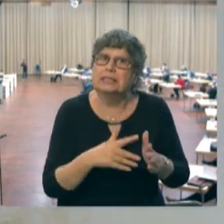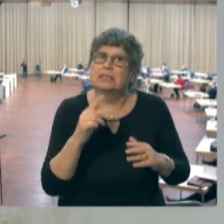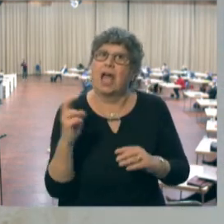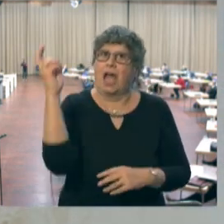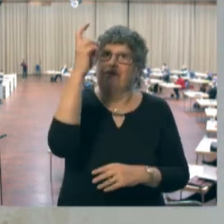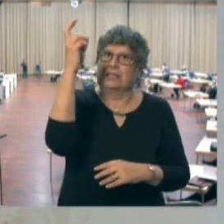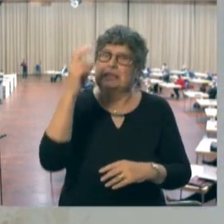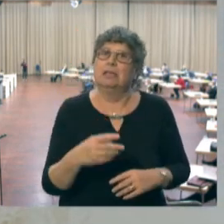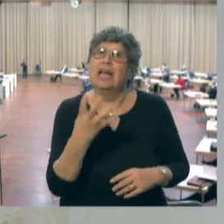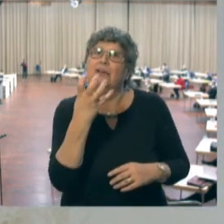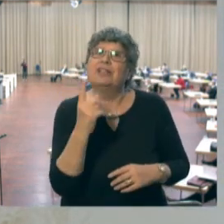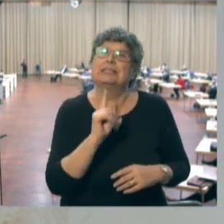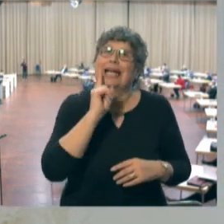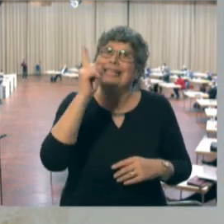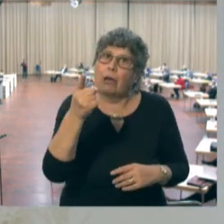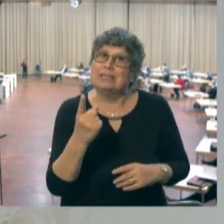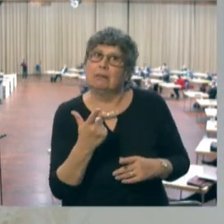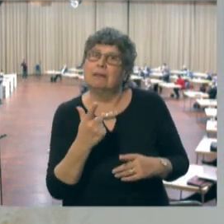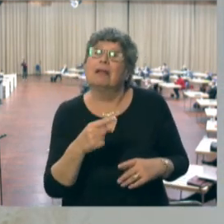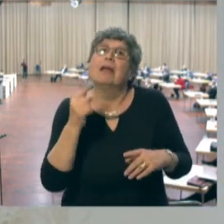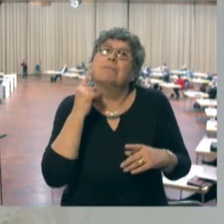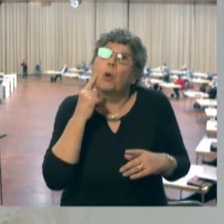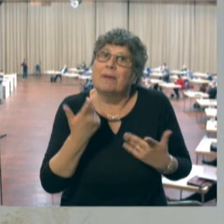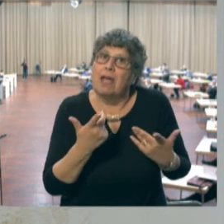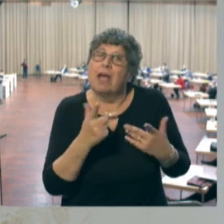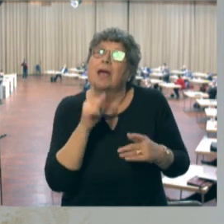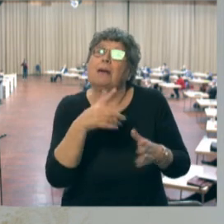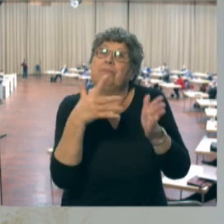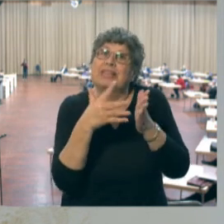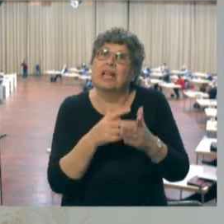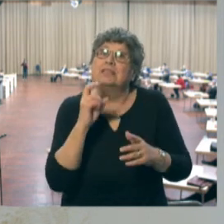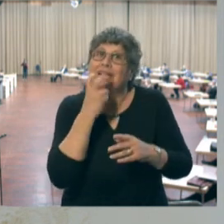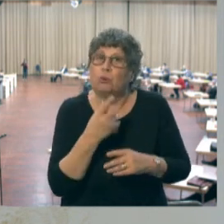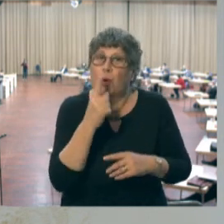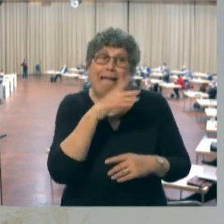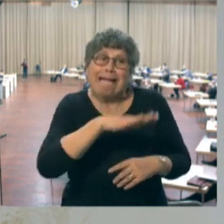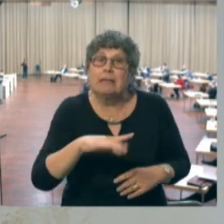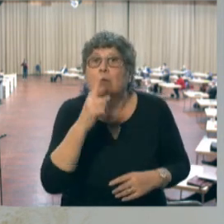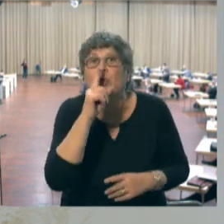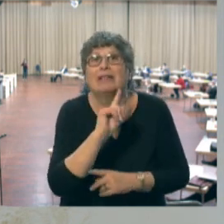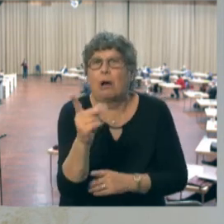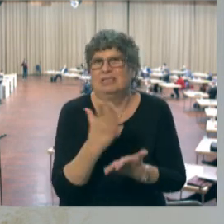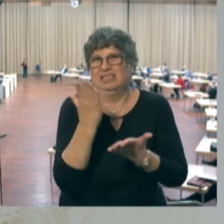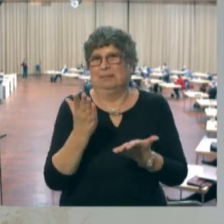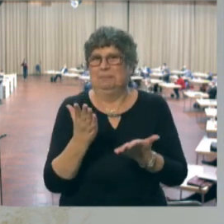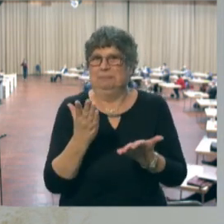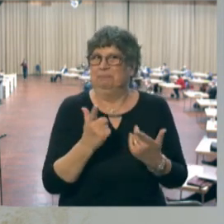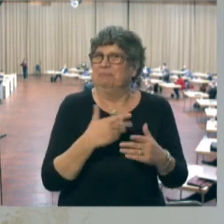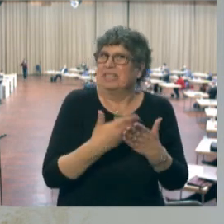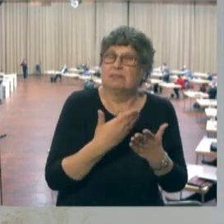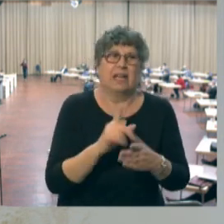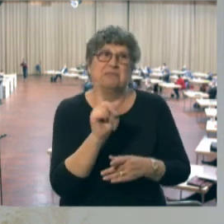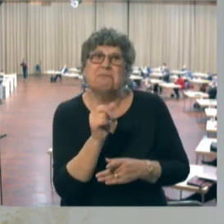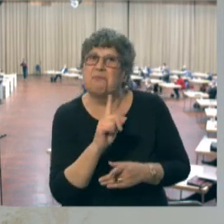40.000 Probanden im Testversuch waren, während es bei den Kindern nur 1.000 waren. Jeder, der sich ein bisschen einmal beschäftigt hat mit